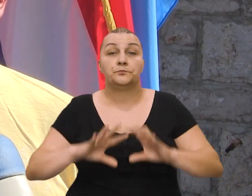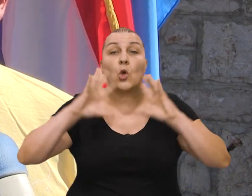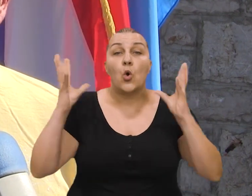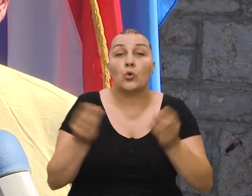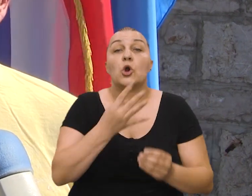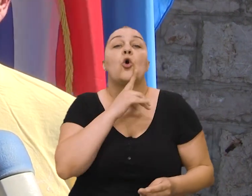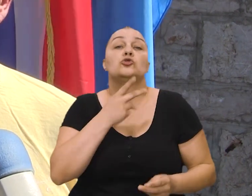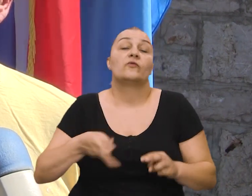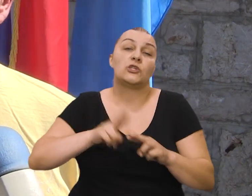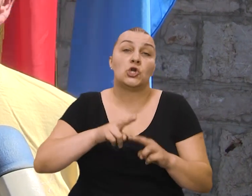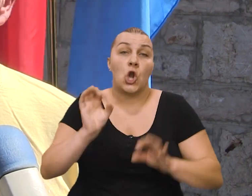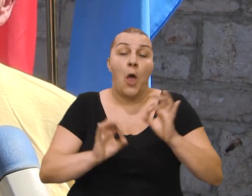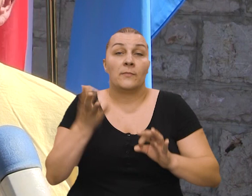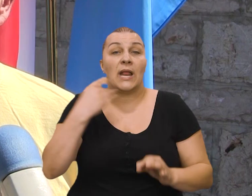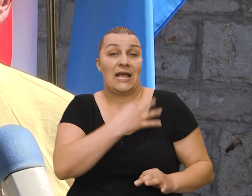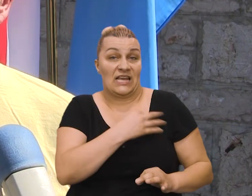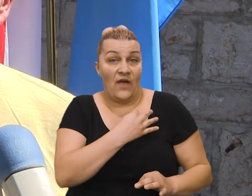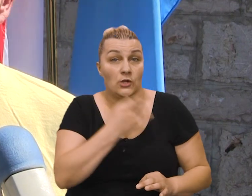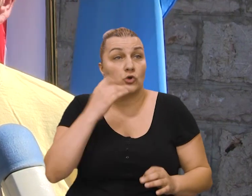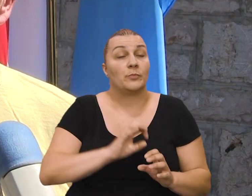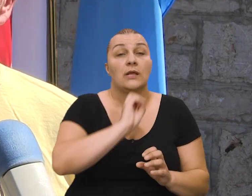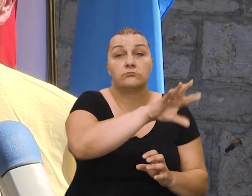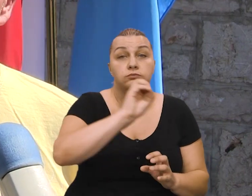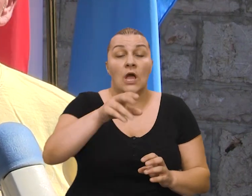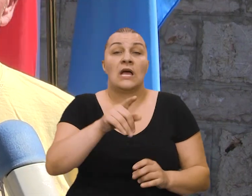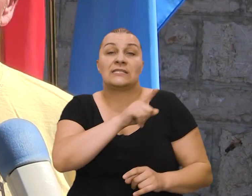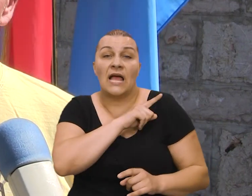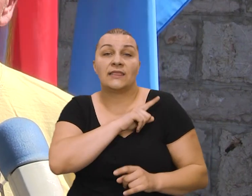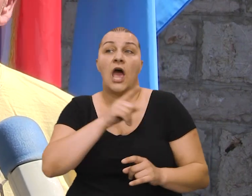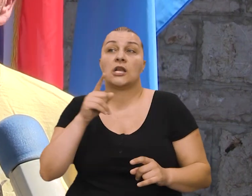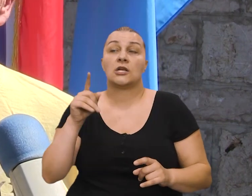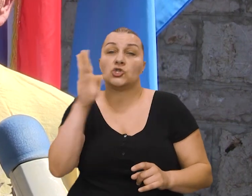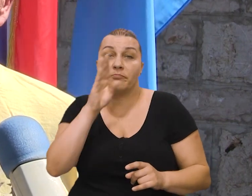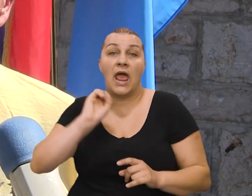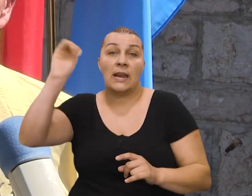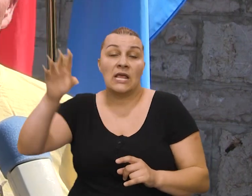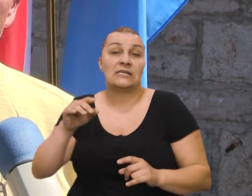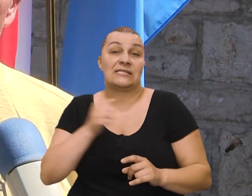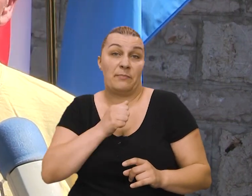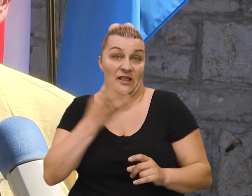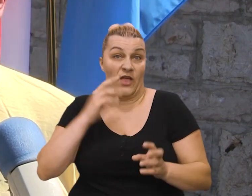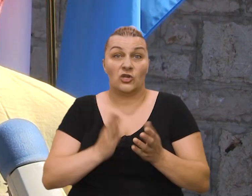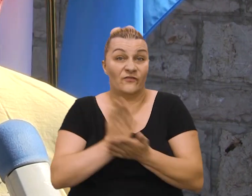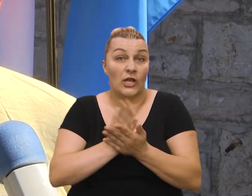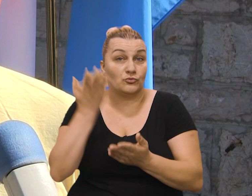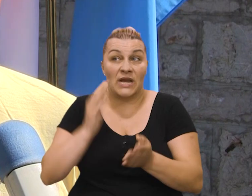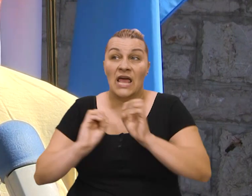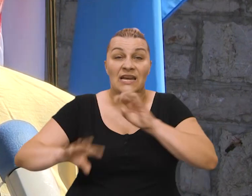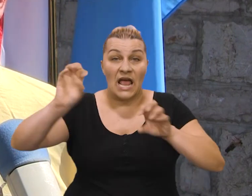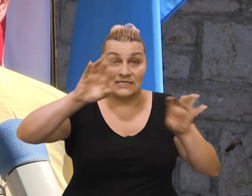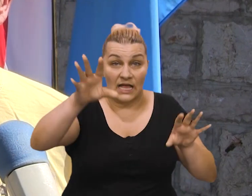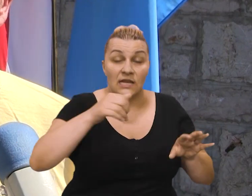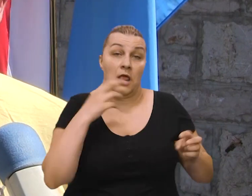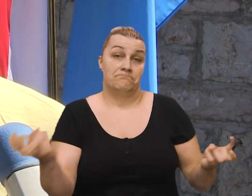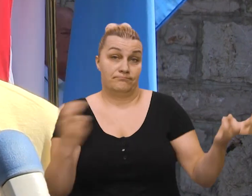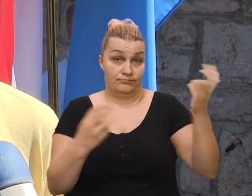gro, znači Hrvatske nacionalnosti, koji su bili raseljeni od zadra Šibenika Splita i embri od te samostalne doobranske bojne